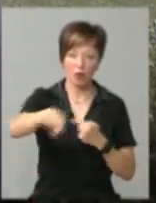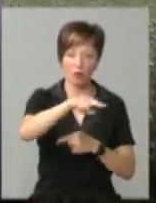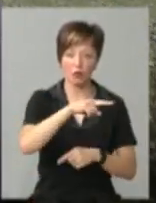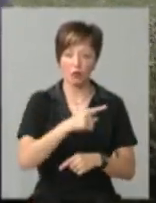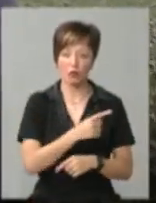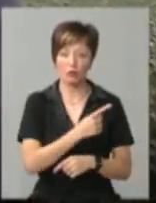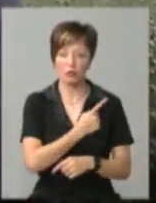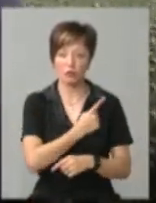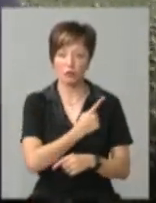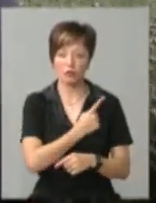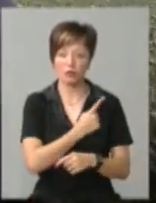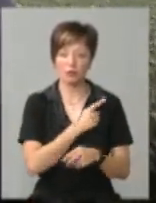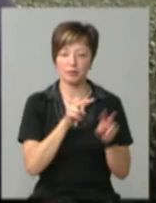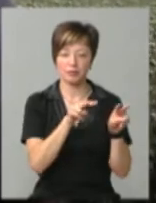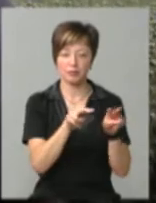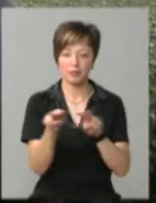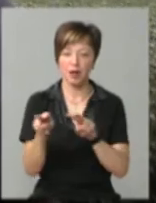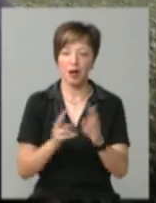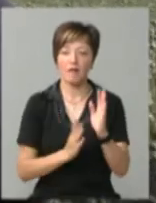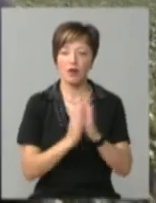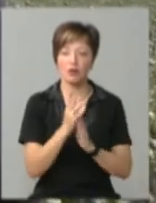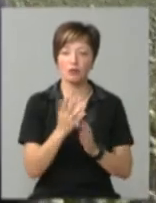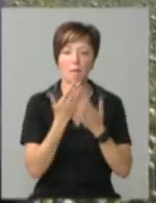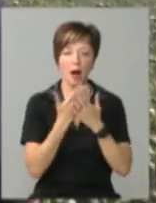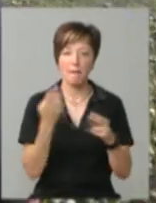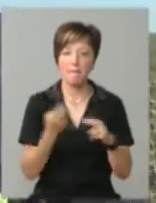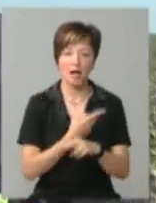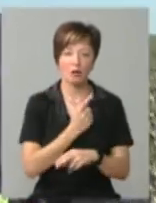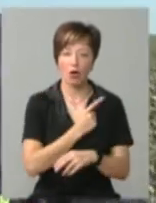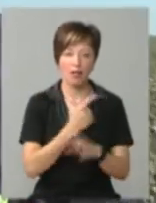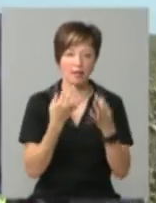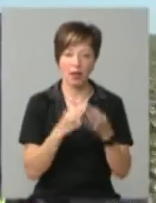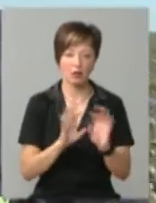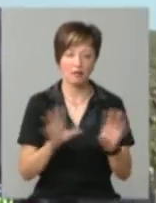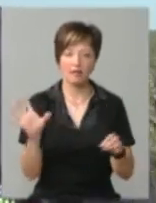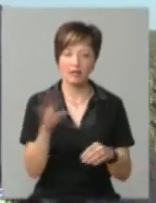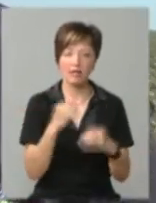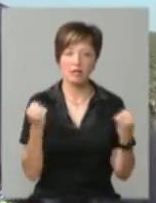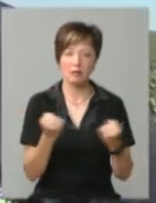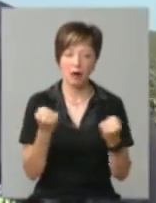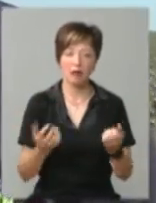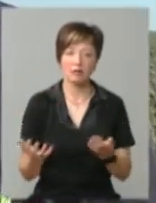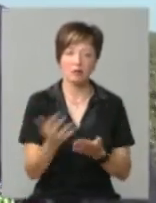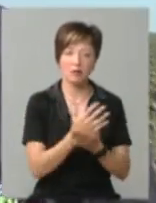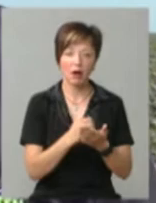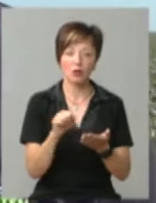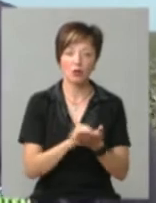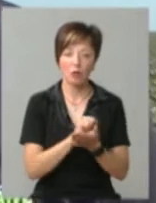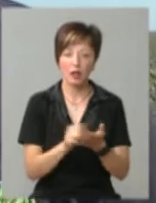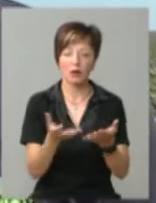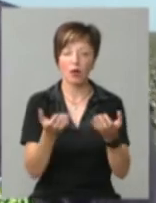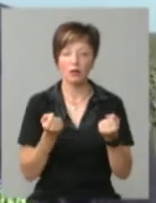вишки, вирощувати мак без охорони просто не дозволяється. Вся зима пішла на те, щоб зібрати всі документи і